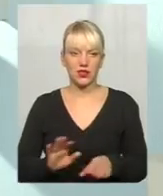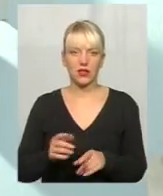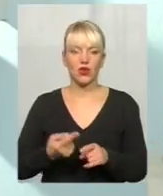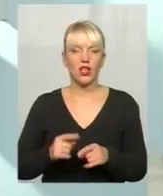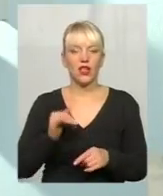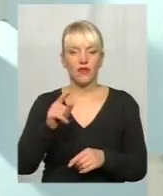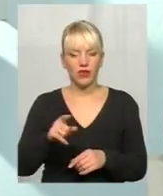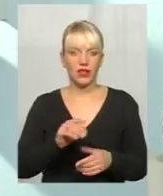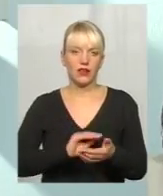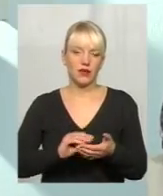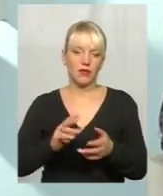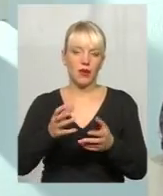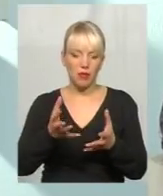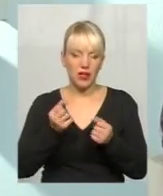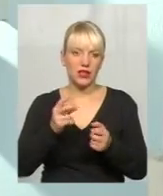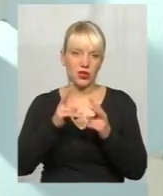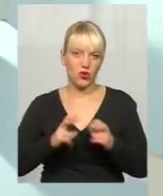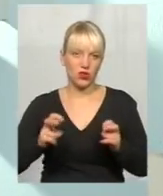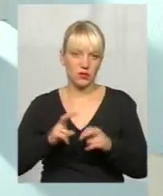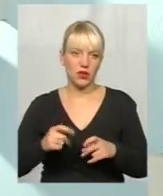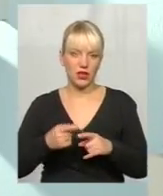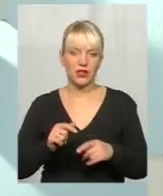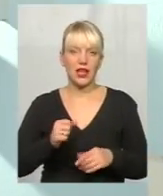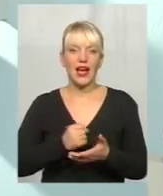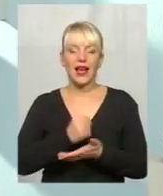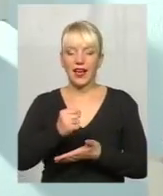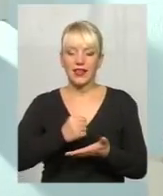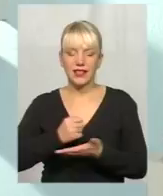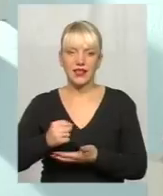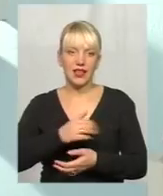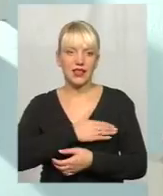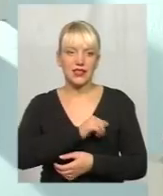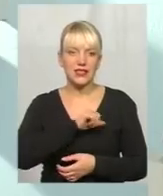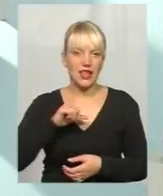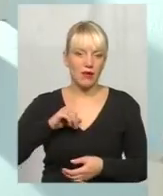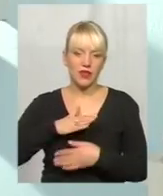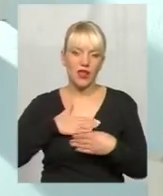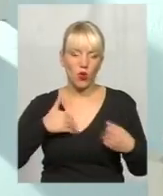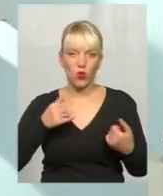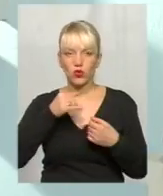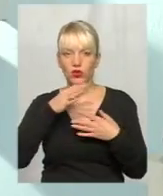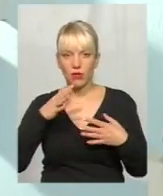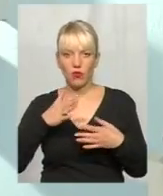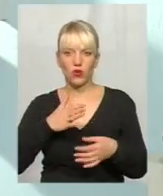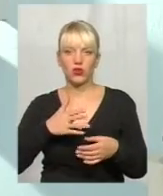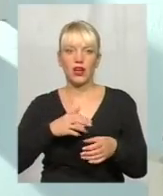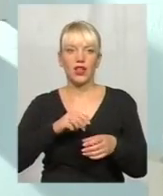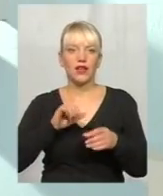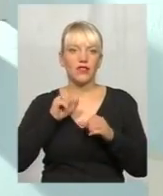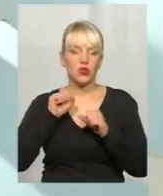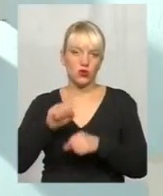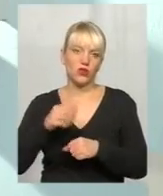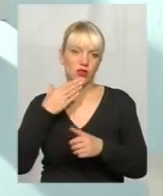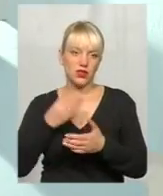беріть, ви розбирайтесь, так, Тобто, кандидати самі не хочуть, або не можуть, або не вміють відстоювати свої права. Тобто, якщо